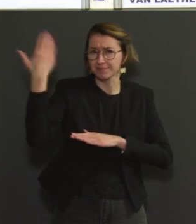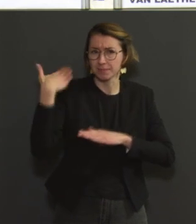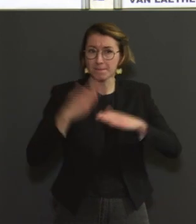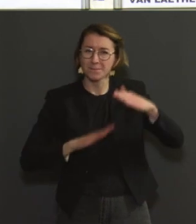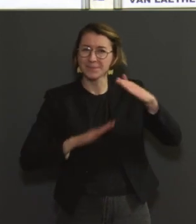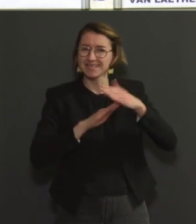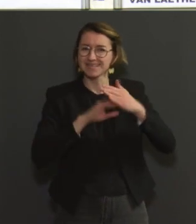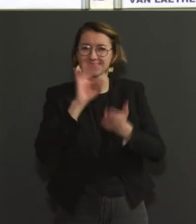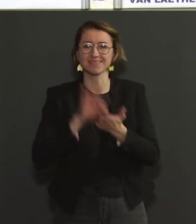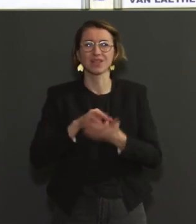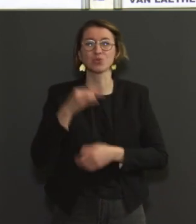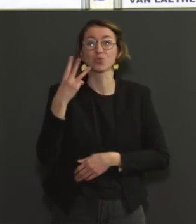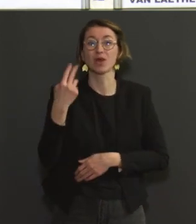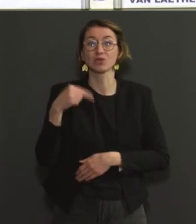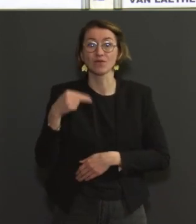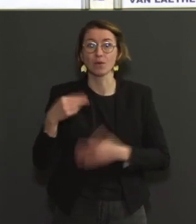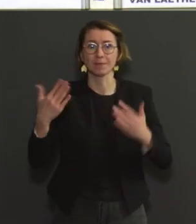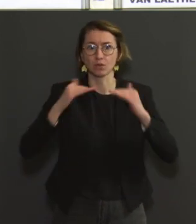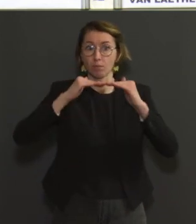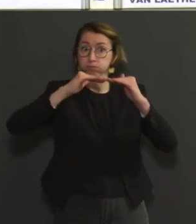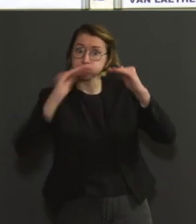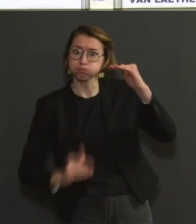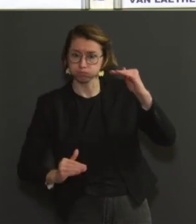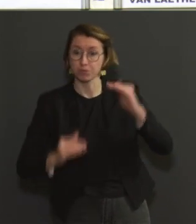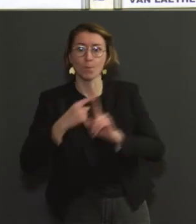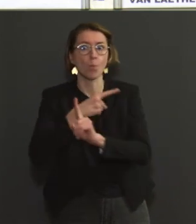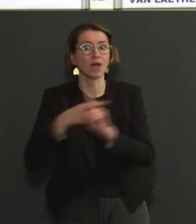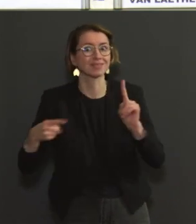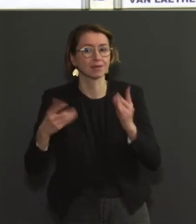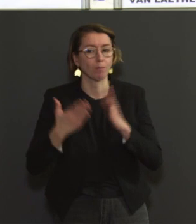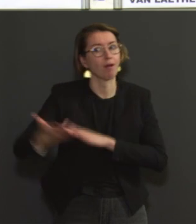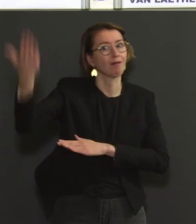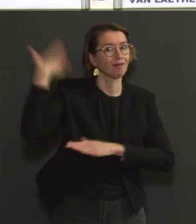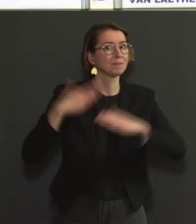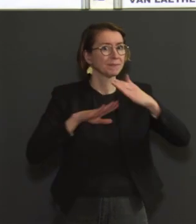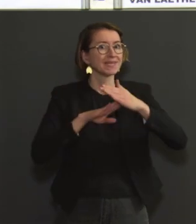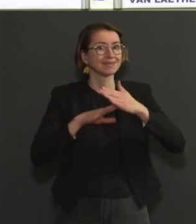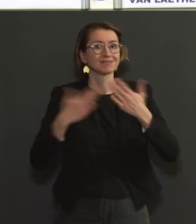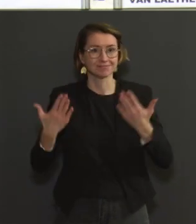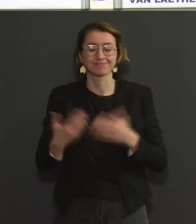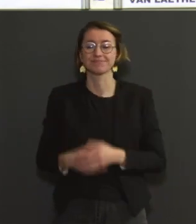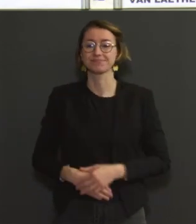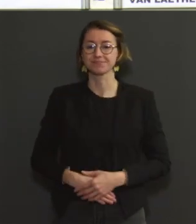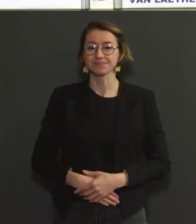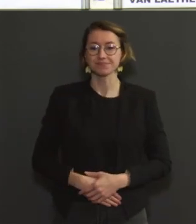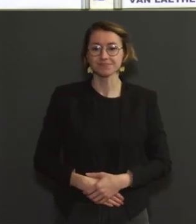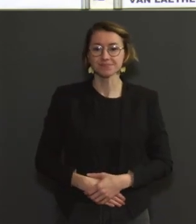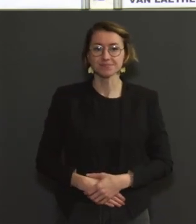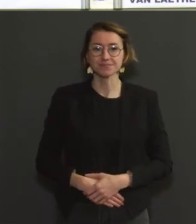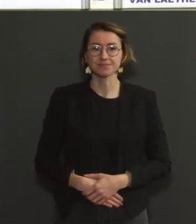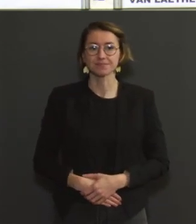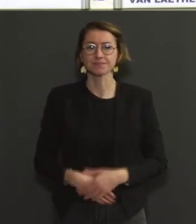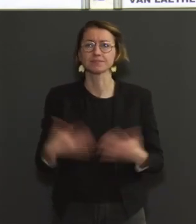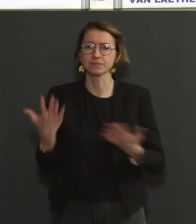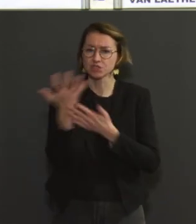novembre, c'est-à-dire depuis un mois à peu près. Au niveau des décès, nous déplorons en moyenne